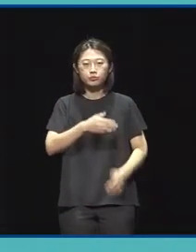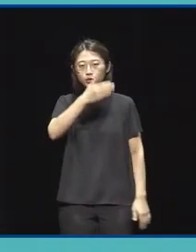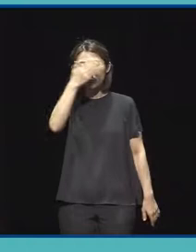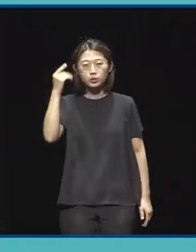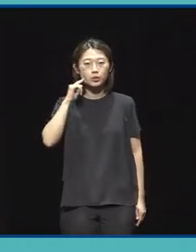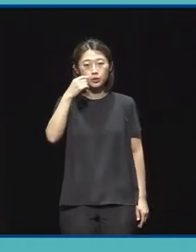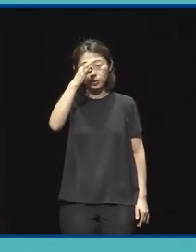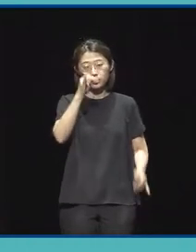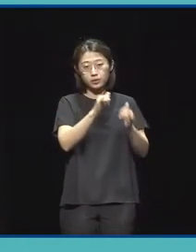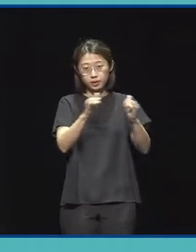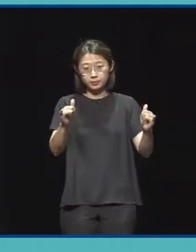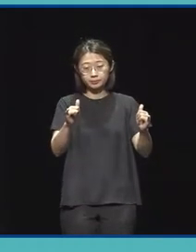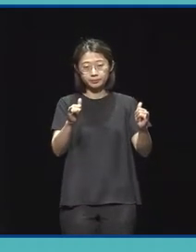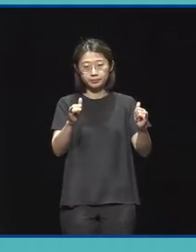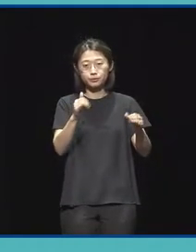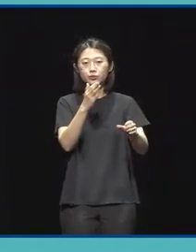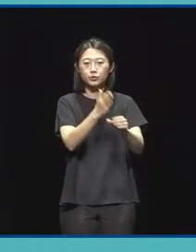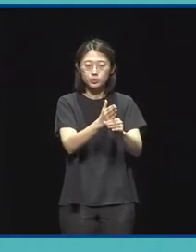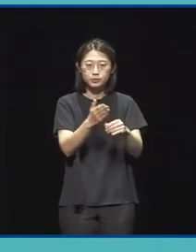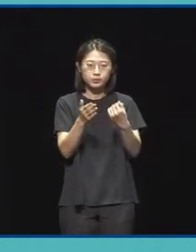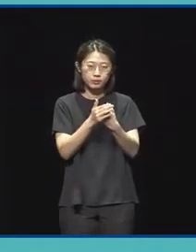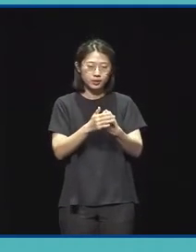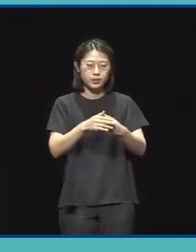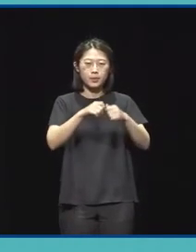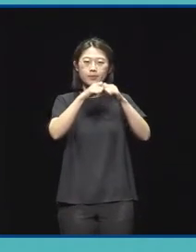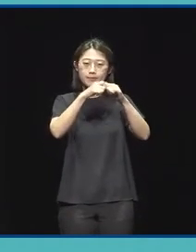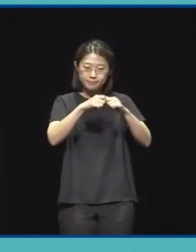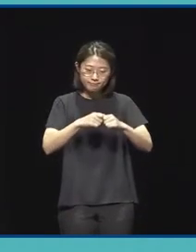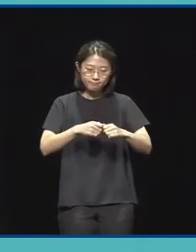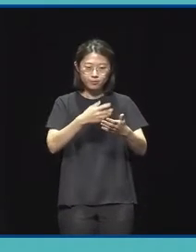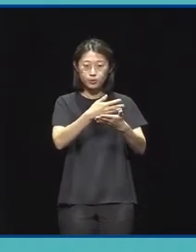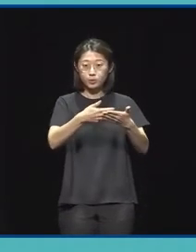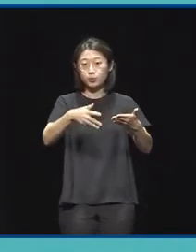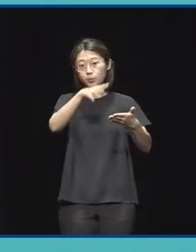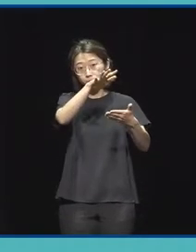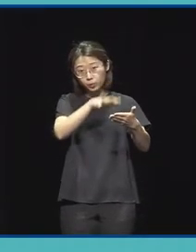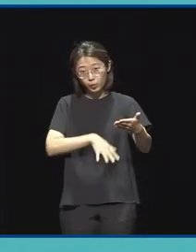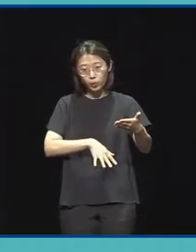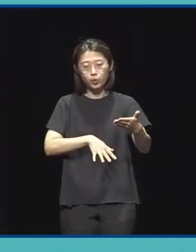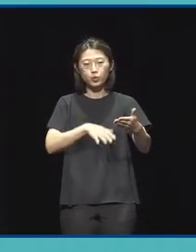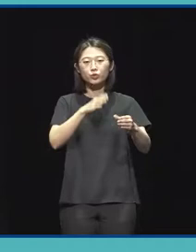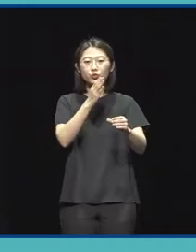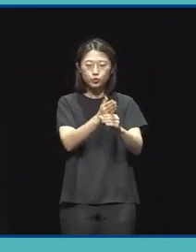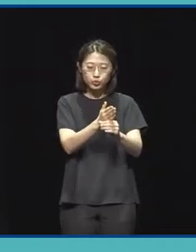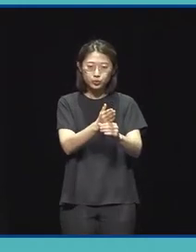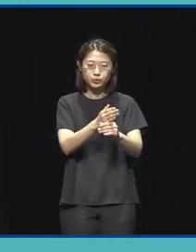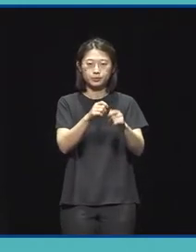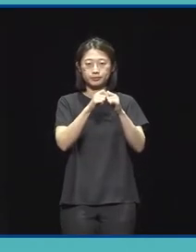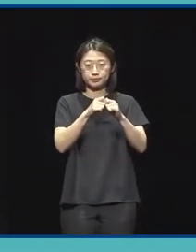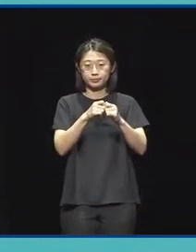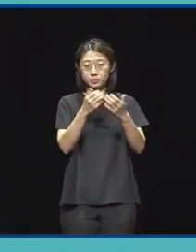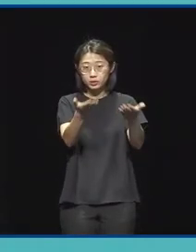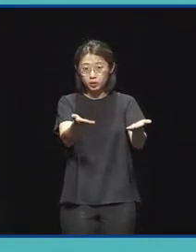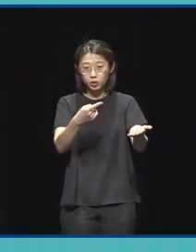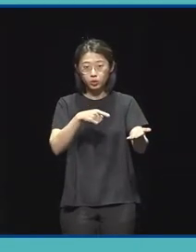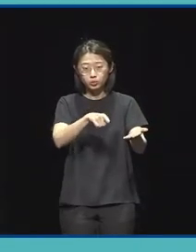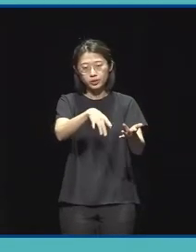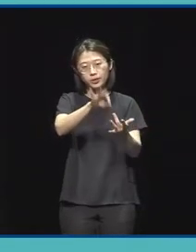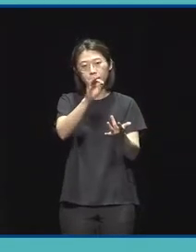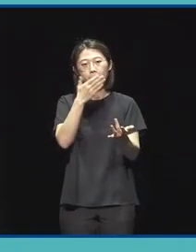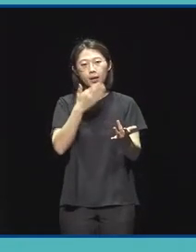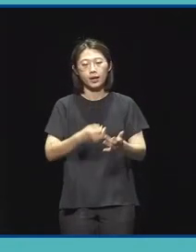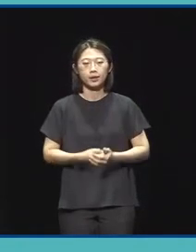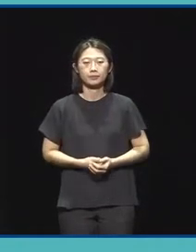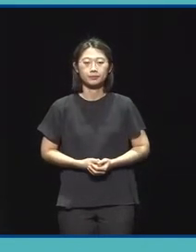저희가 지원 규모에 대해서 최대한 자세하게 가이드를 드리고 그 중에서 선택하실 수 있는 게 훨씬 더 예측